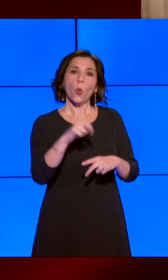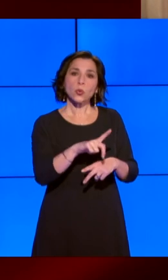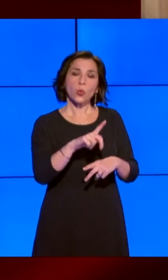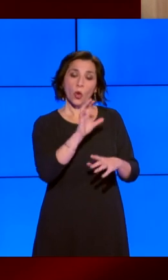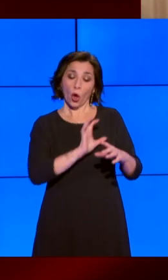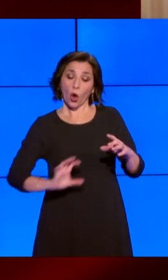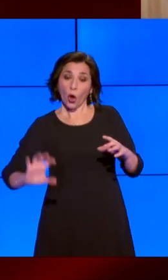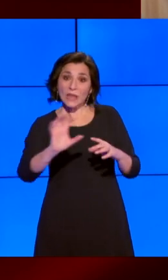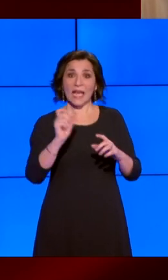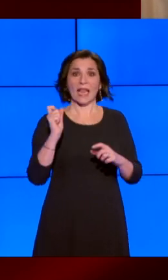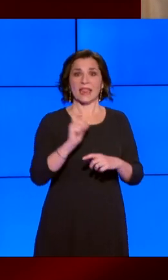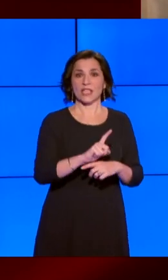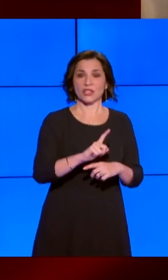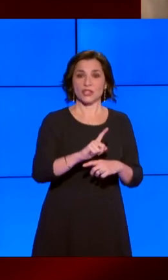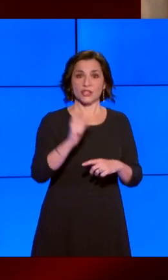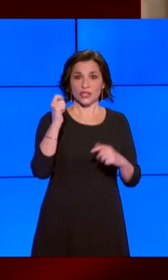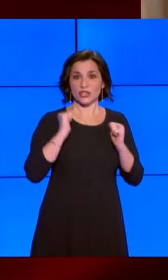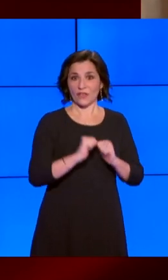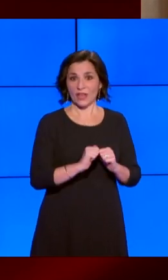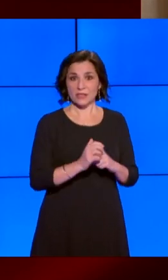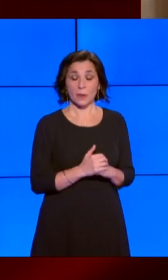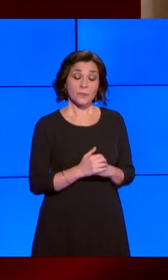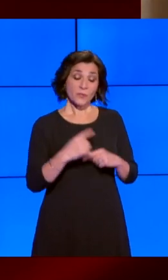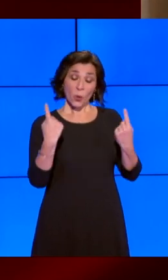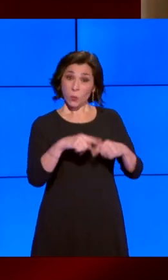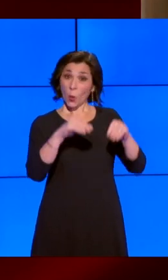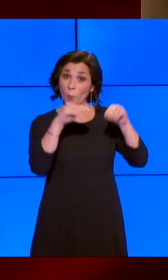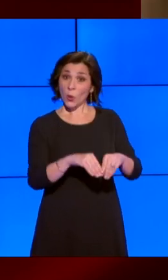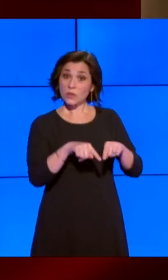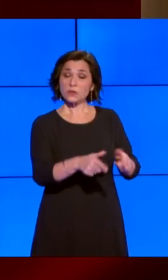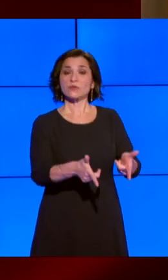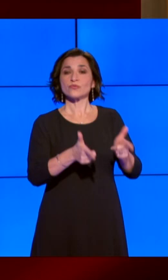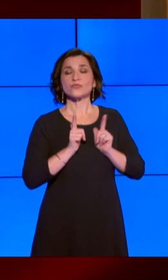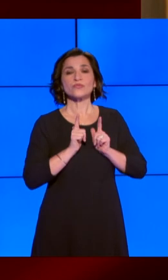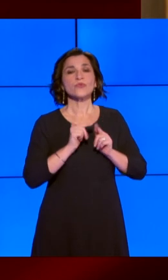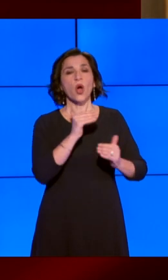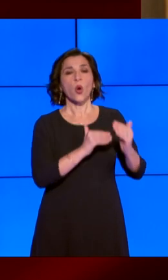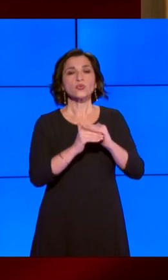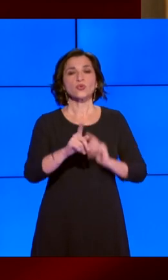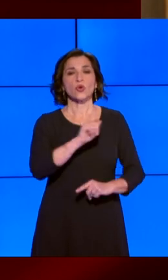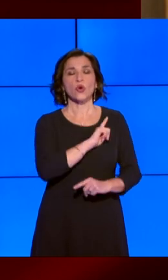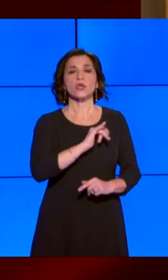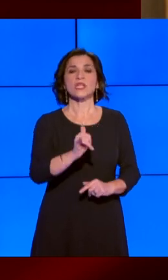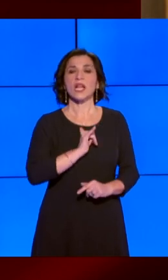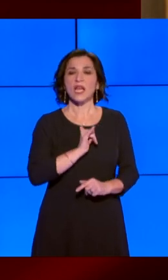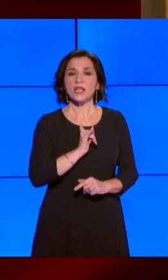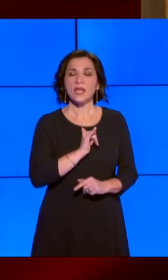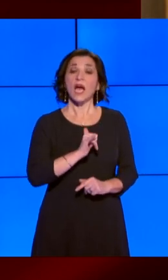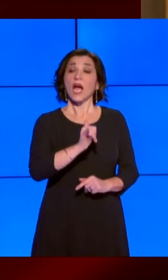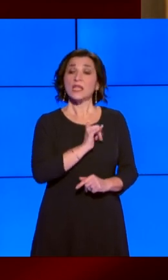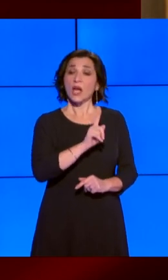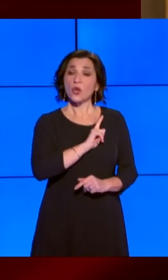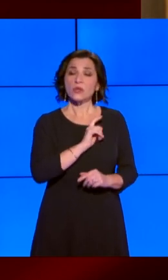condizione ha contribuito a costruire la nostra identità, che è sinonimo di sapienza, di genio,